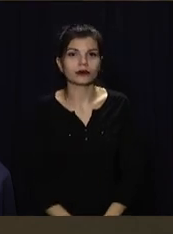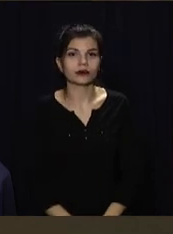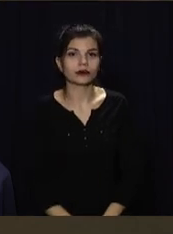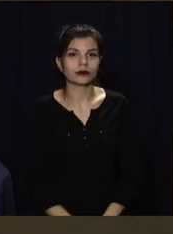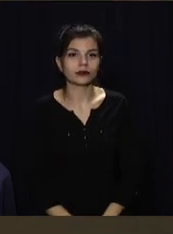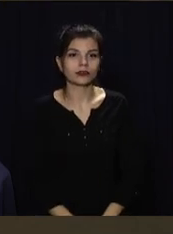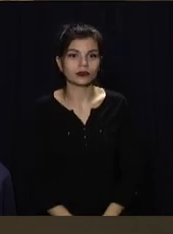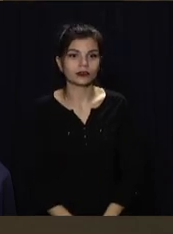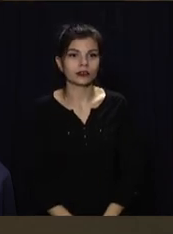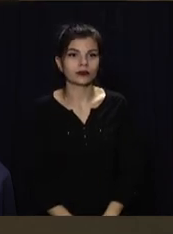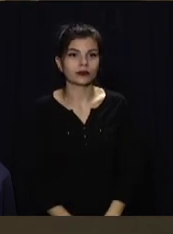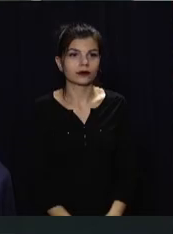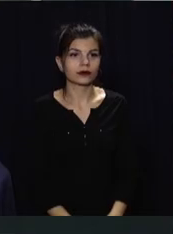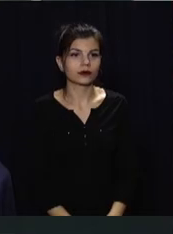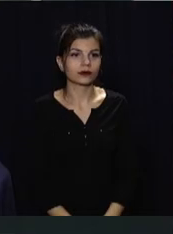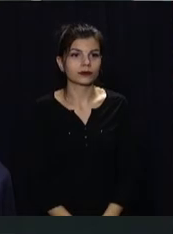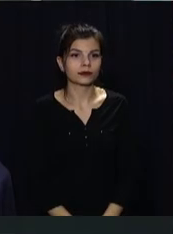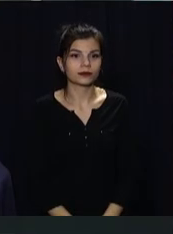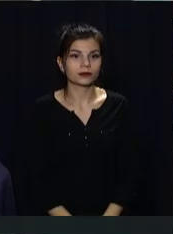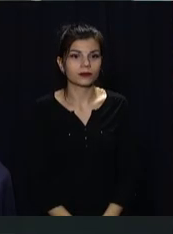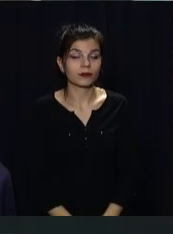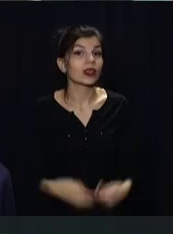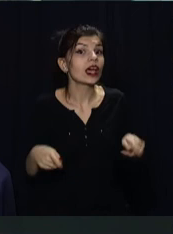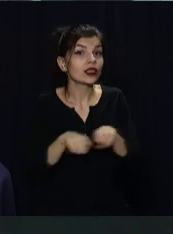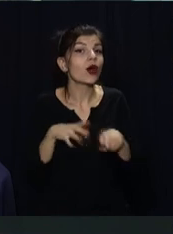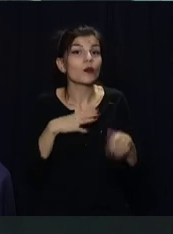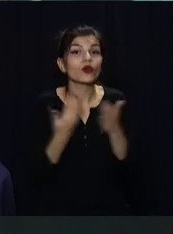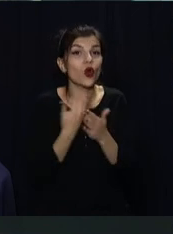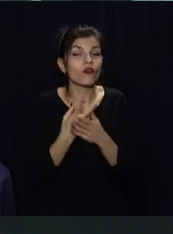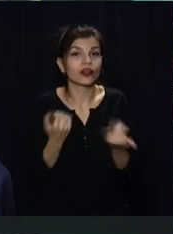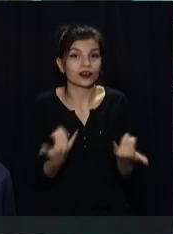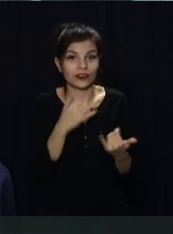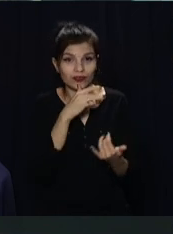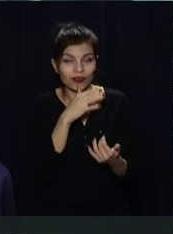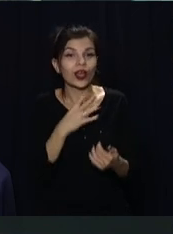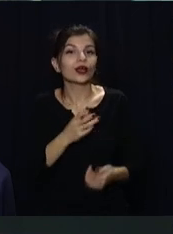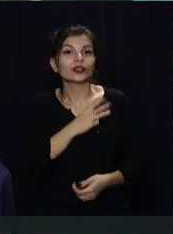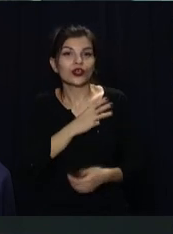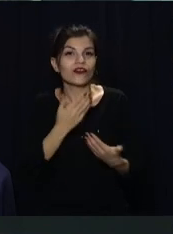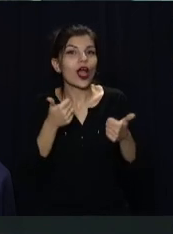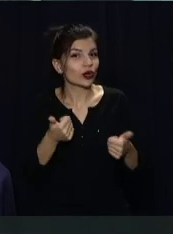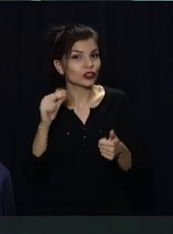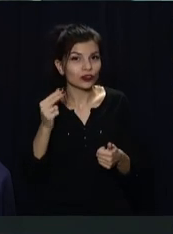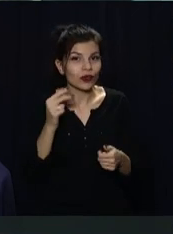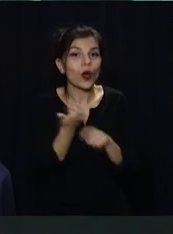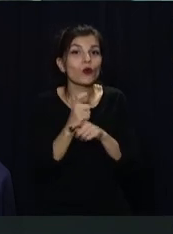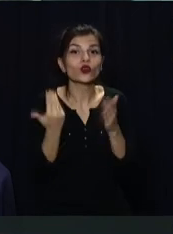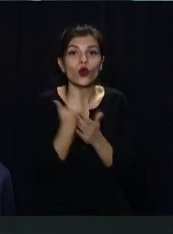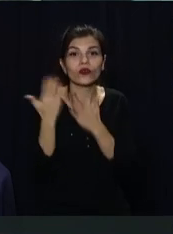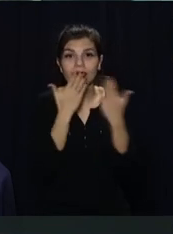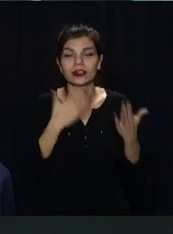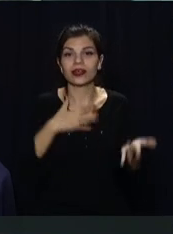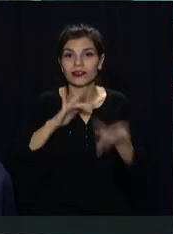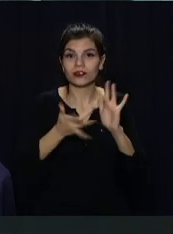телеканал «Відкритий». Такими були новини на цю годину. Бажаю вам вдалого четверга. Більше новин читайте на нашому